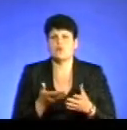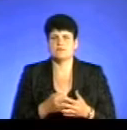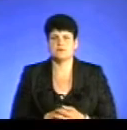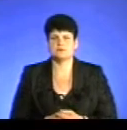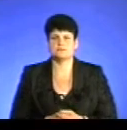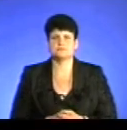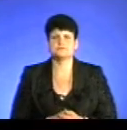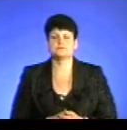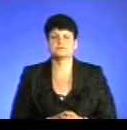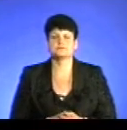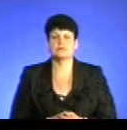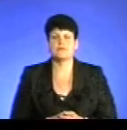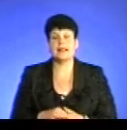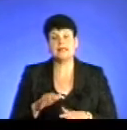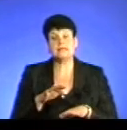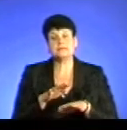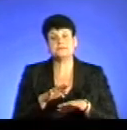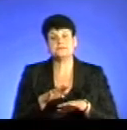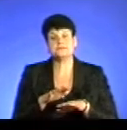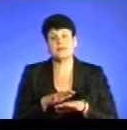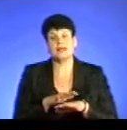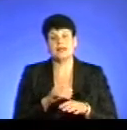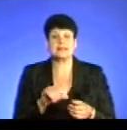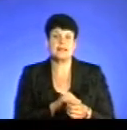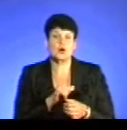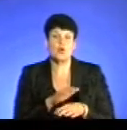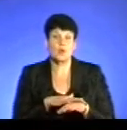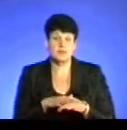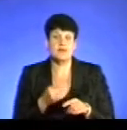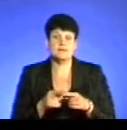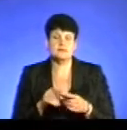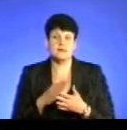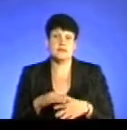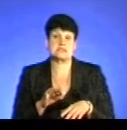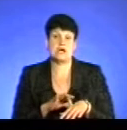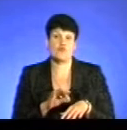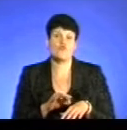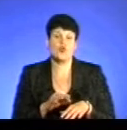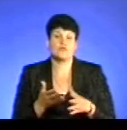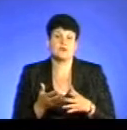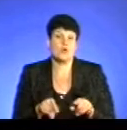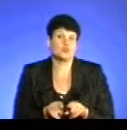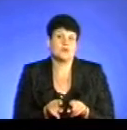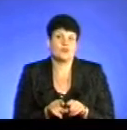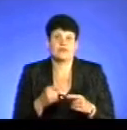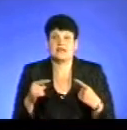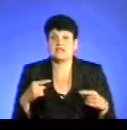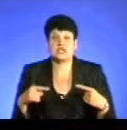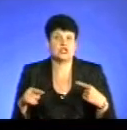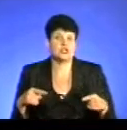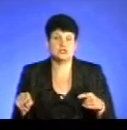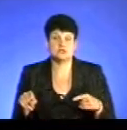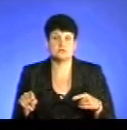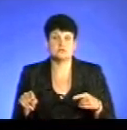Ну, наркоманія є захворюванням, так само, як і деякі другі, значить, нолозгічні